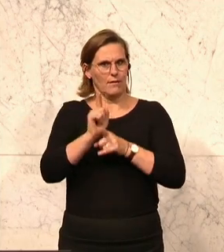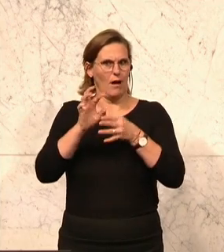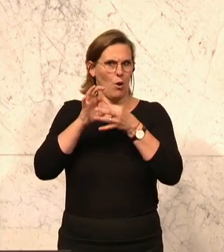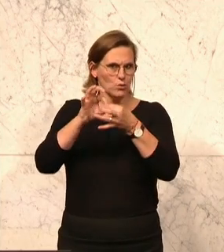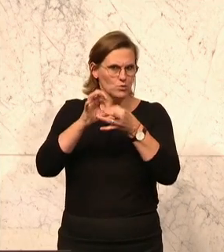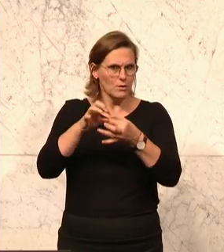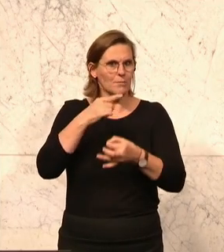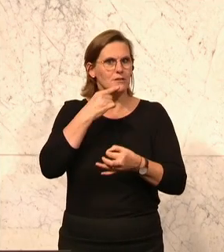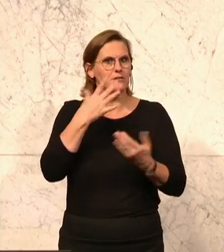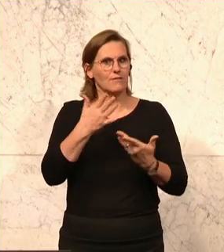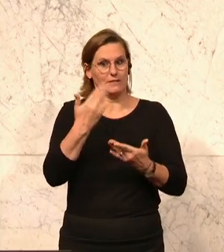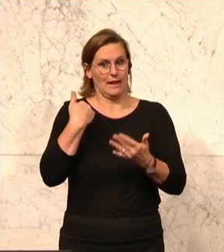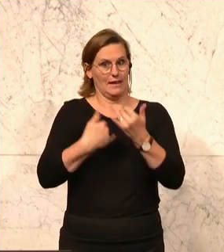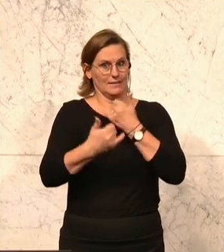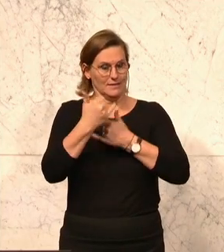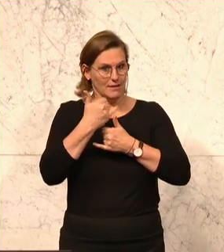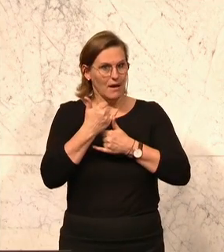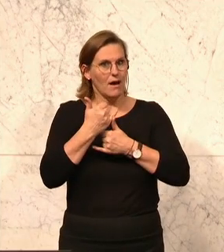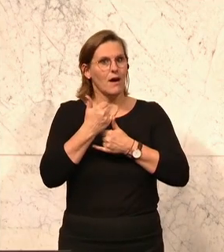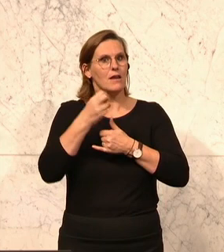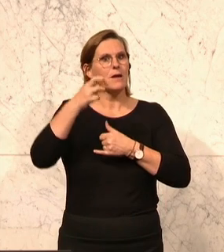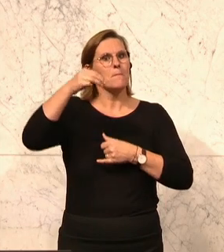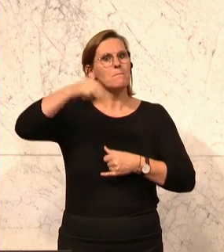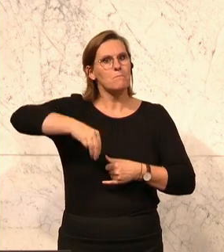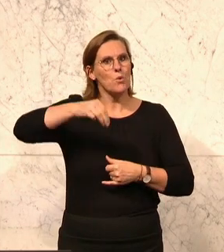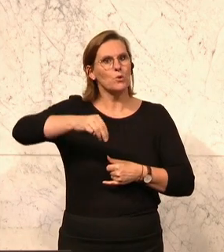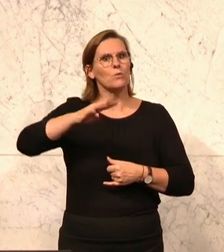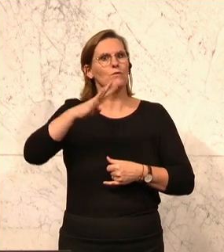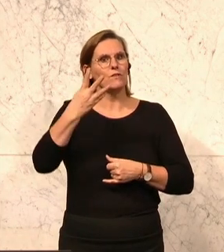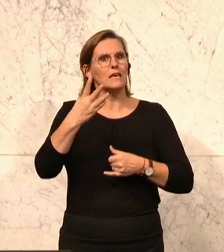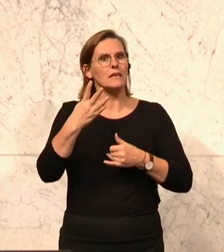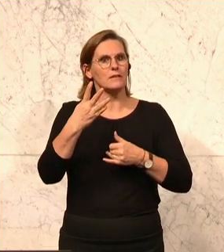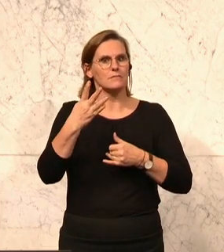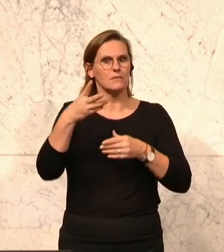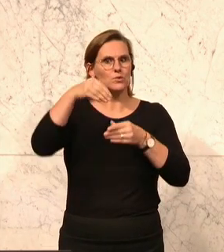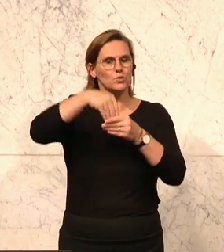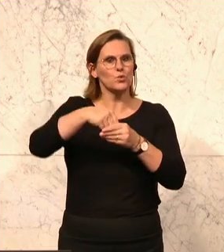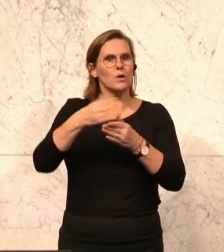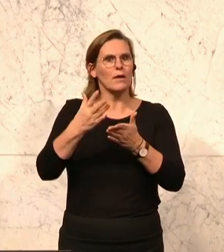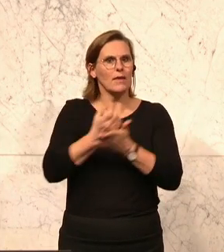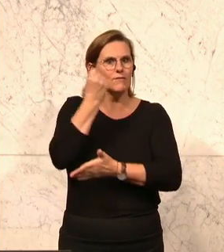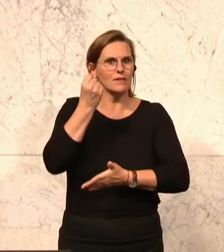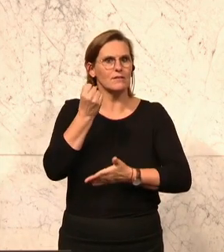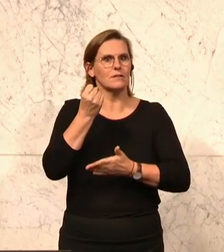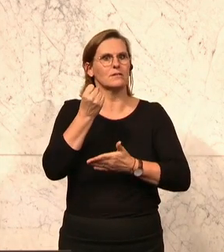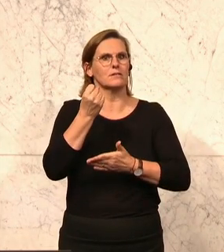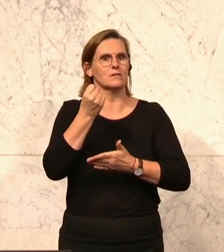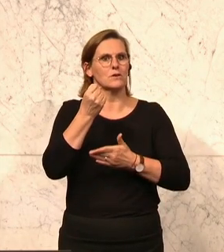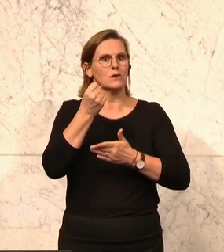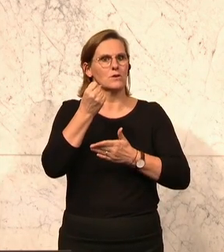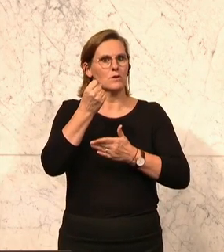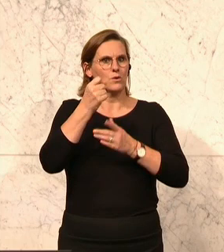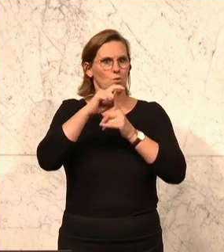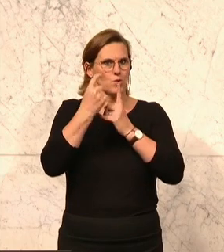dass im vergangenen Jahr Mödling zu den vier Gewinnern des Kulturbauträgerpreises